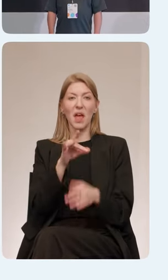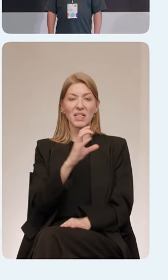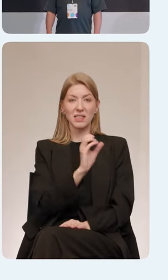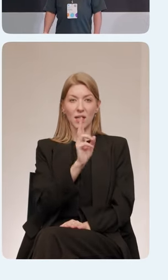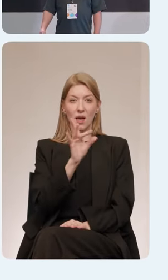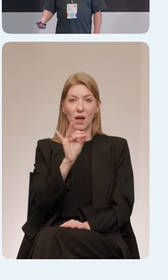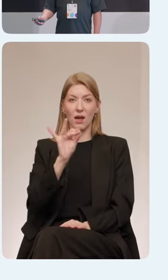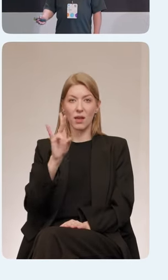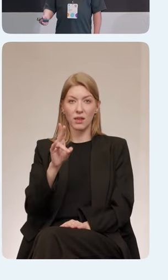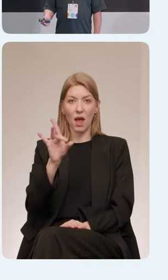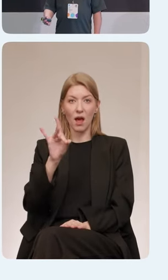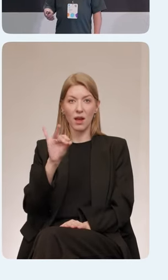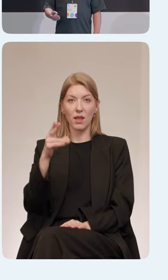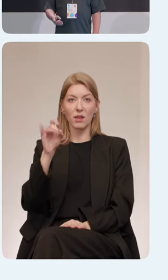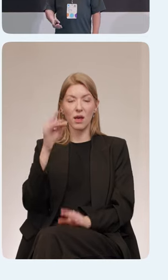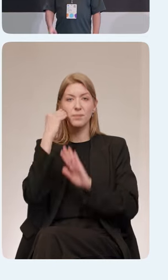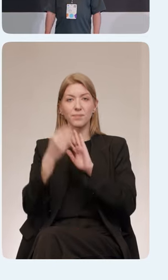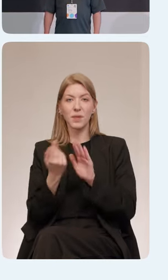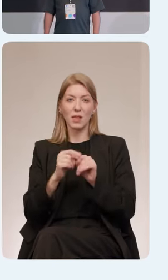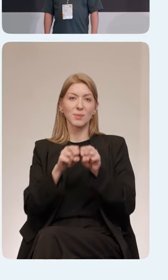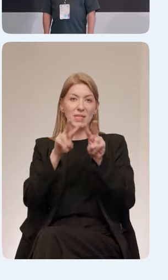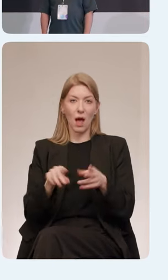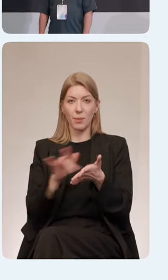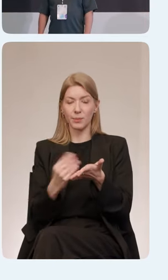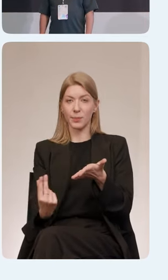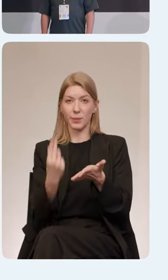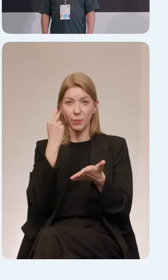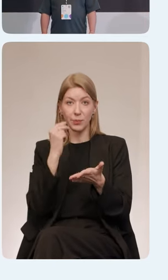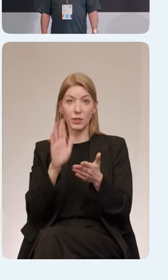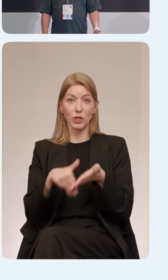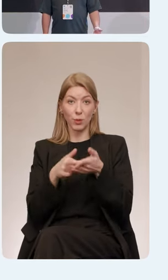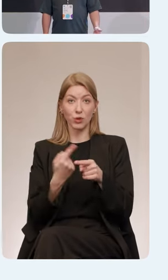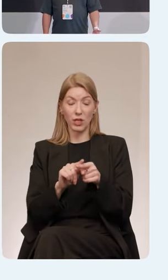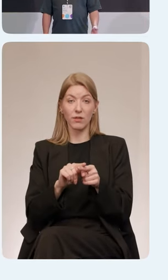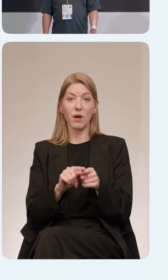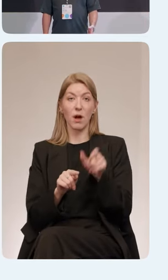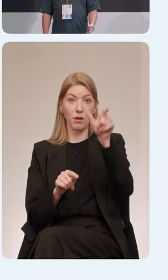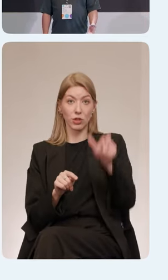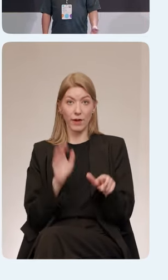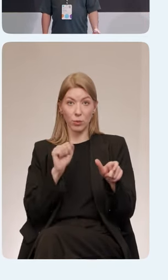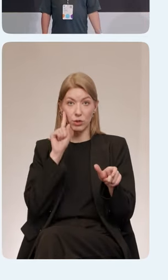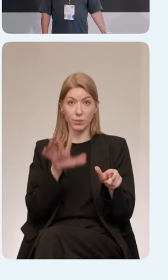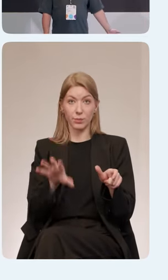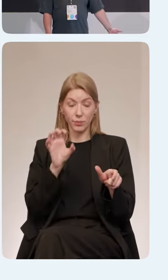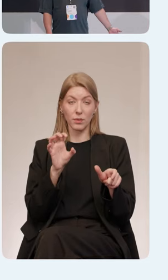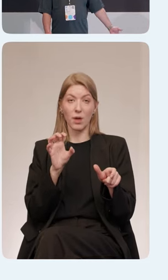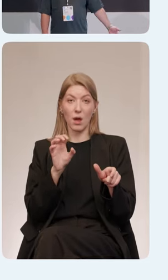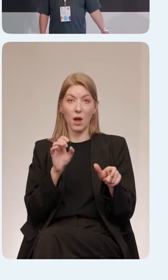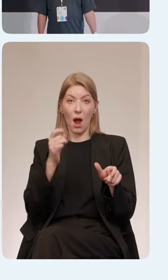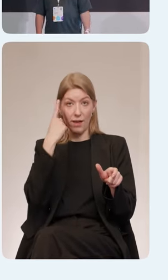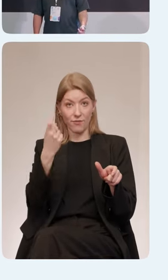специальное программное обеспечение, с помощью которого пользователь может постигать визуальную информацию без использования зрения, например,